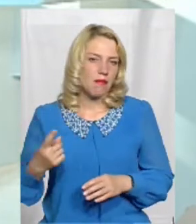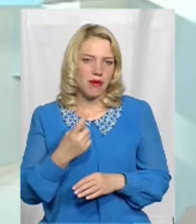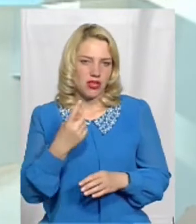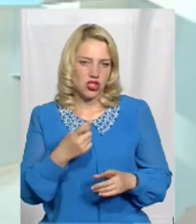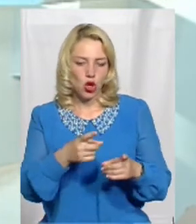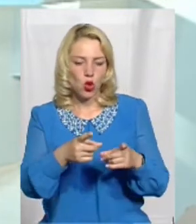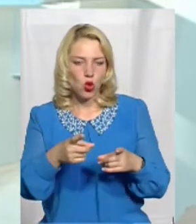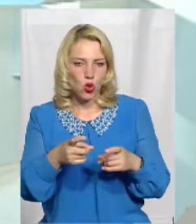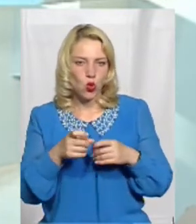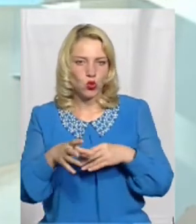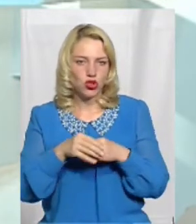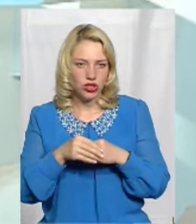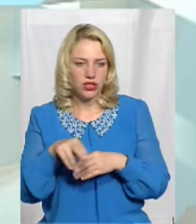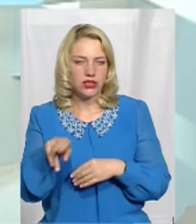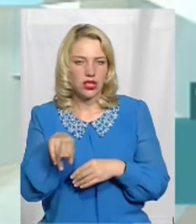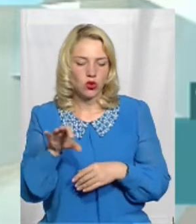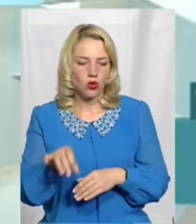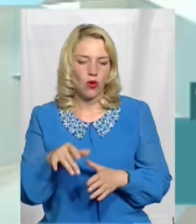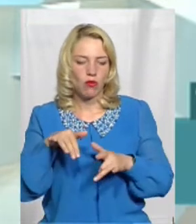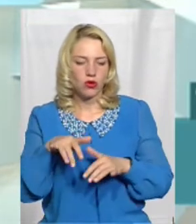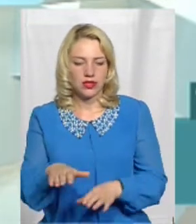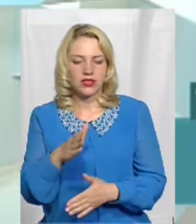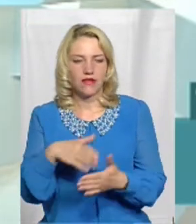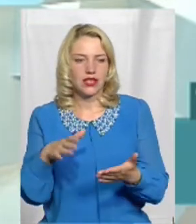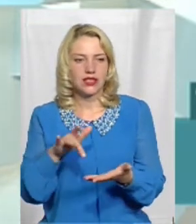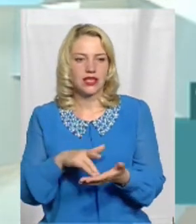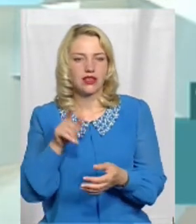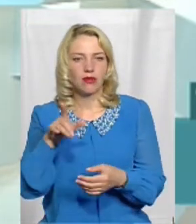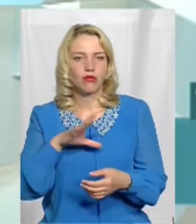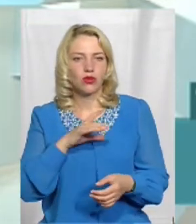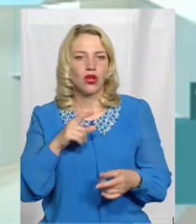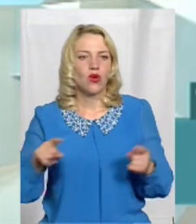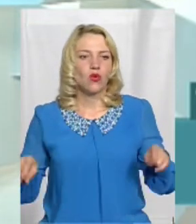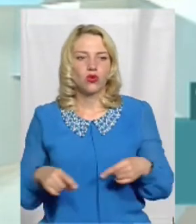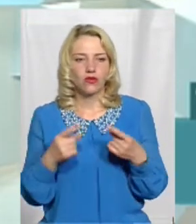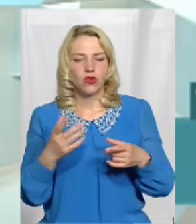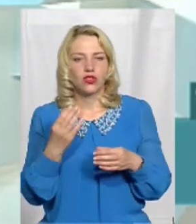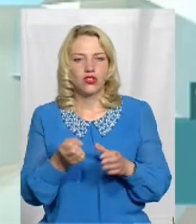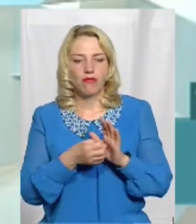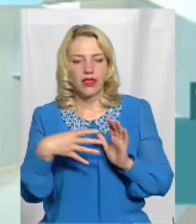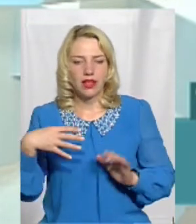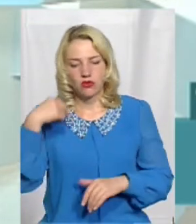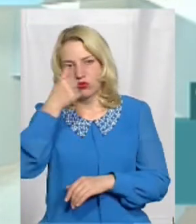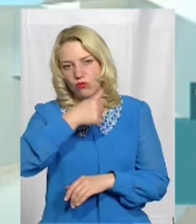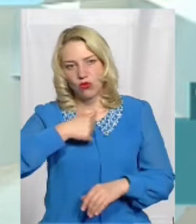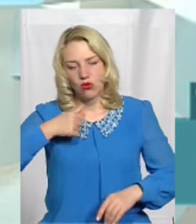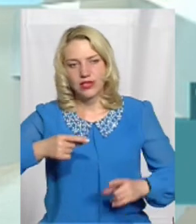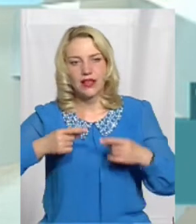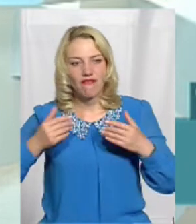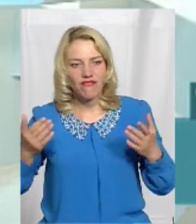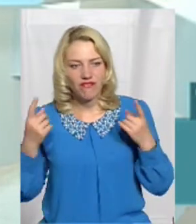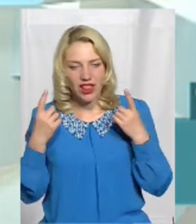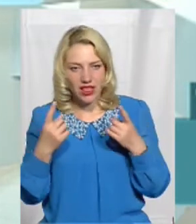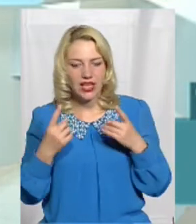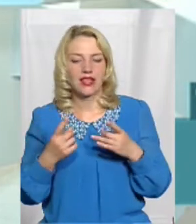долучилася до процесів децентралізації Там були утворення, що в 15-му році великі